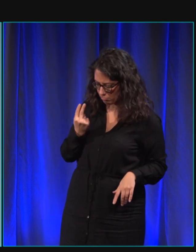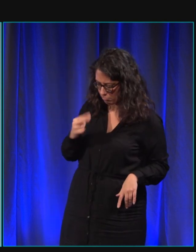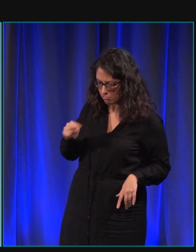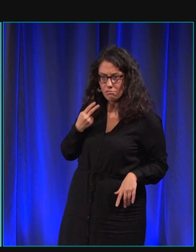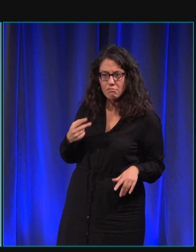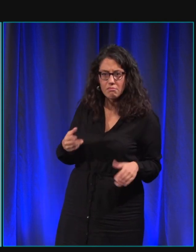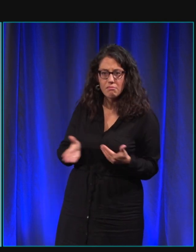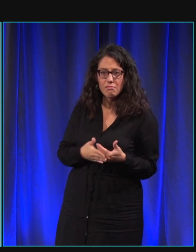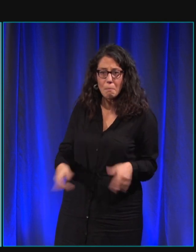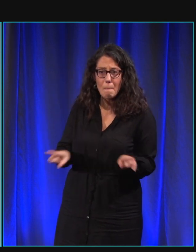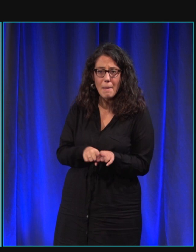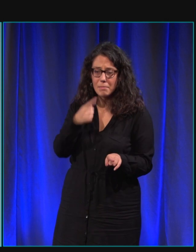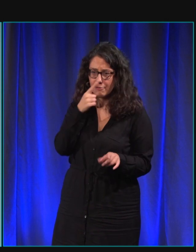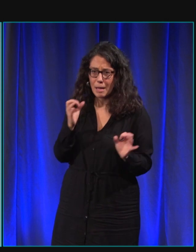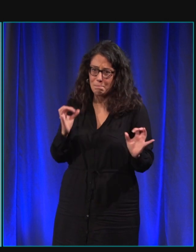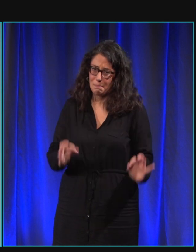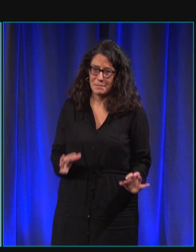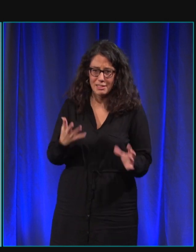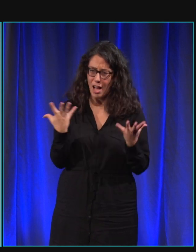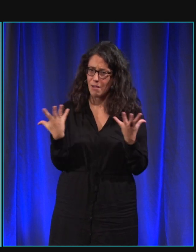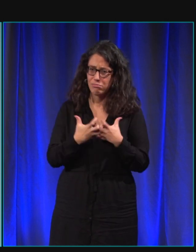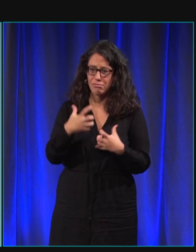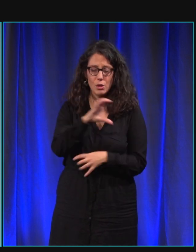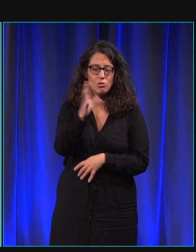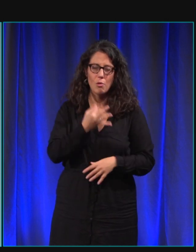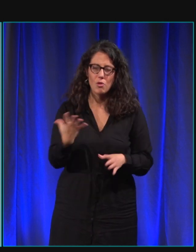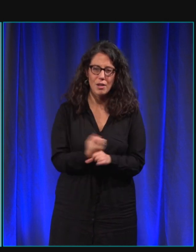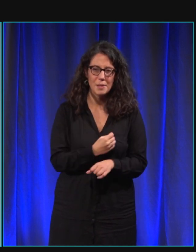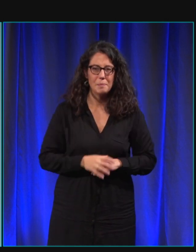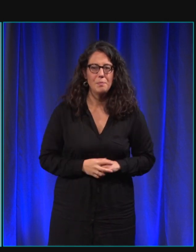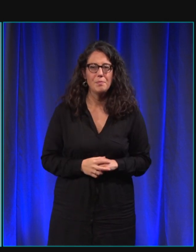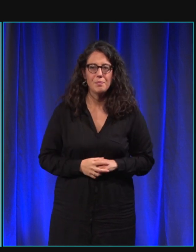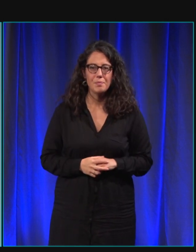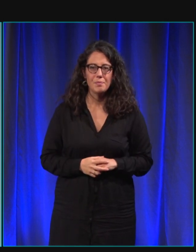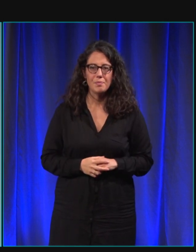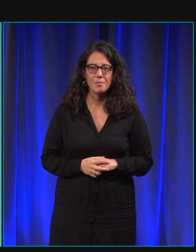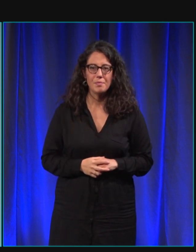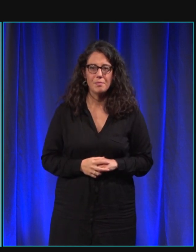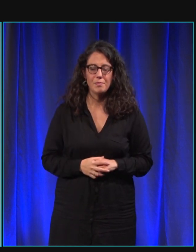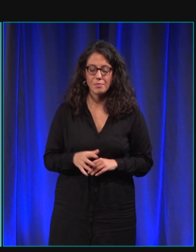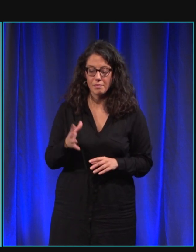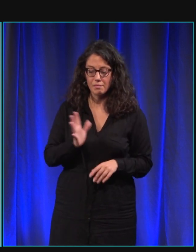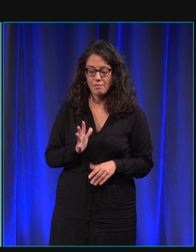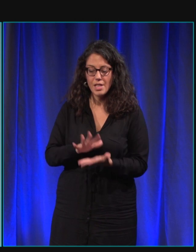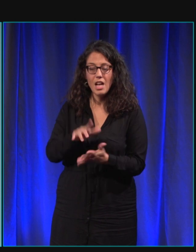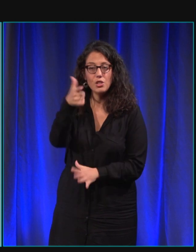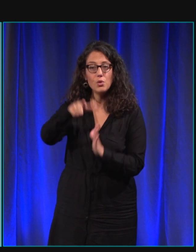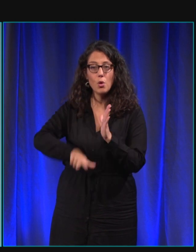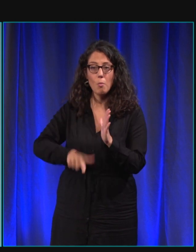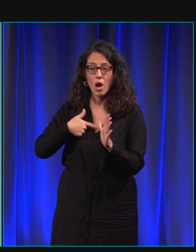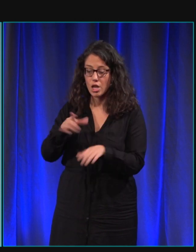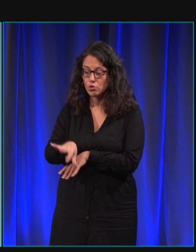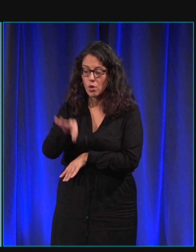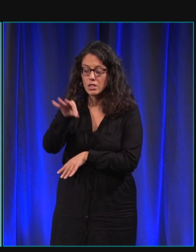% et que ça a réussi dans tous les cas. Donc, le chiot est choisi à deux mois dans un